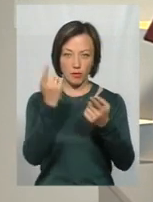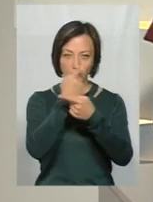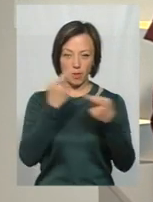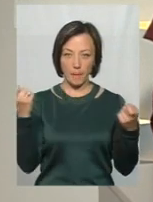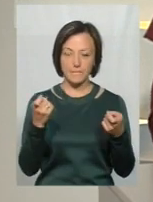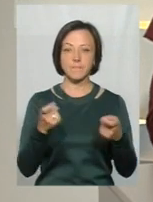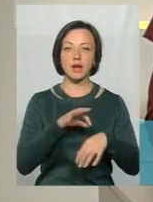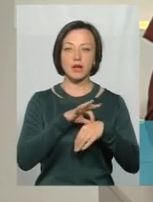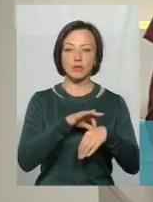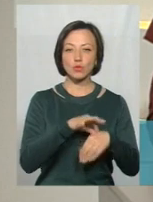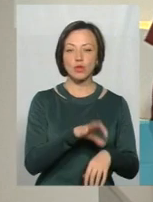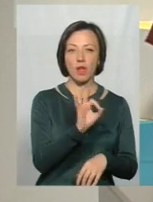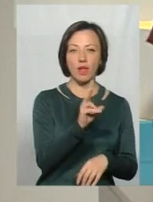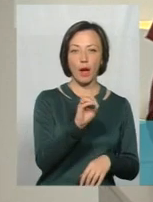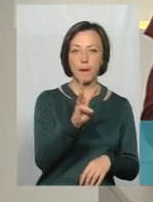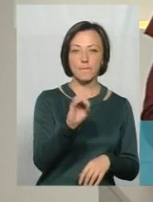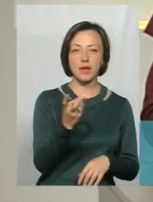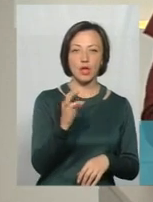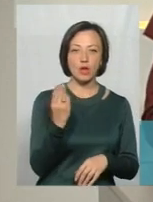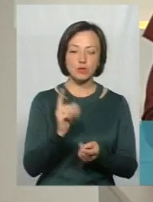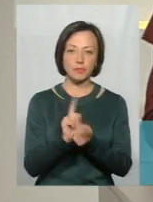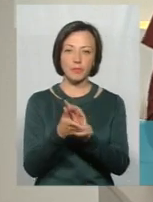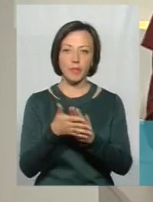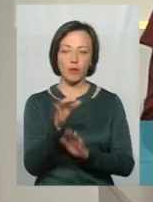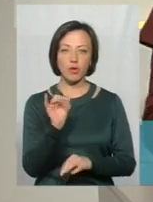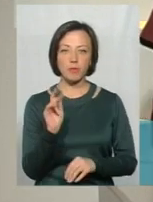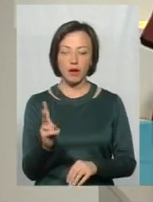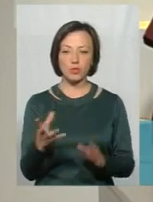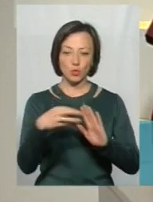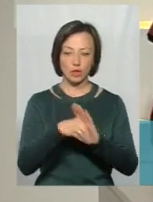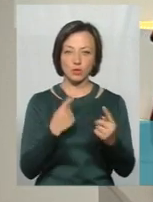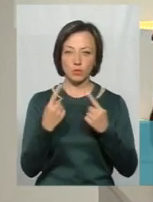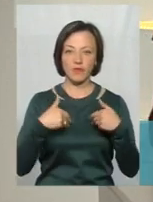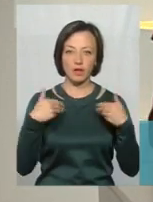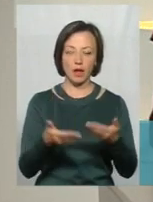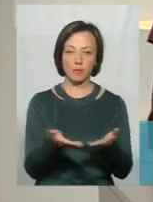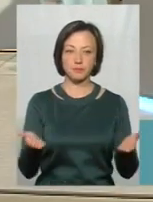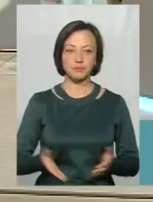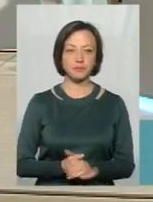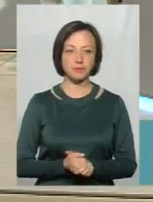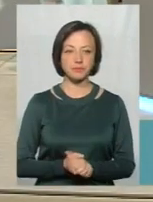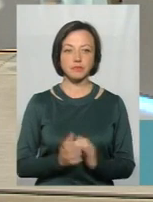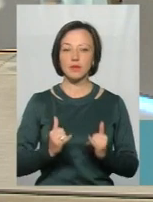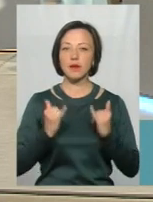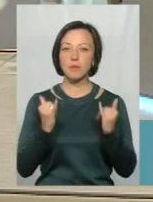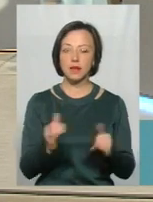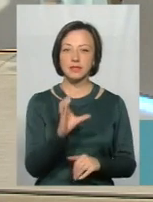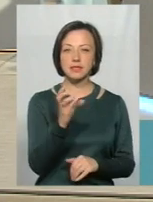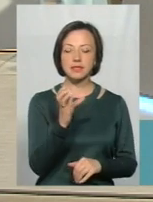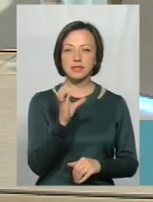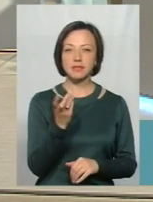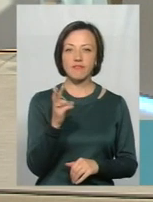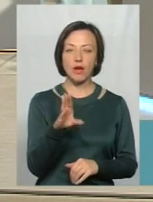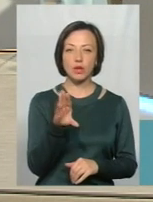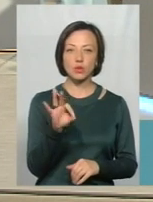На мову жестів перекладає Ольга Рибак. Долучайтеся до розмови. Усіх вітаємо. Пане Святославе, за вашими спостереженнями, от